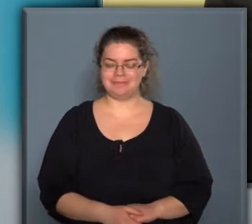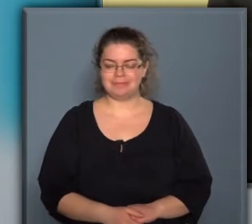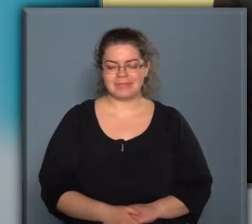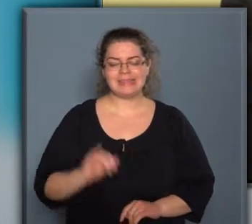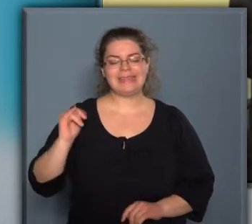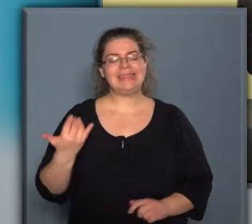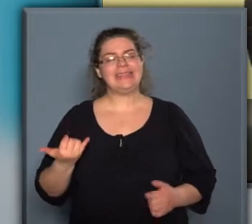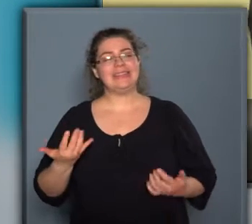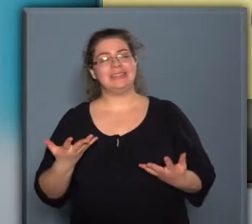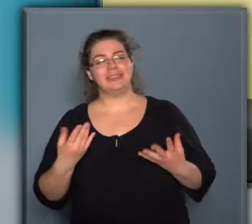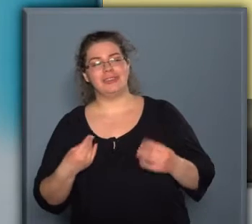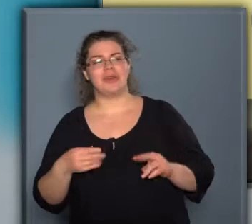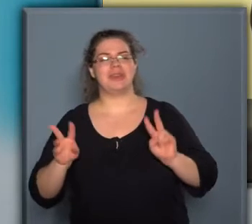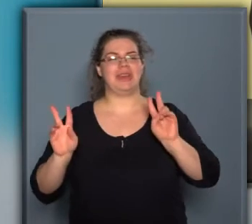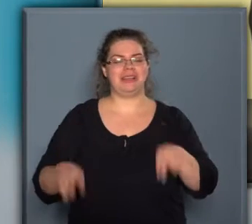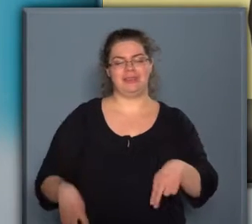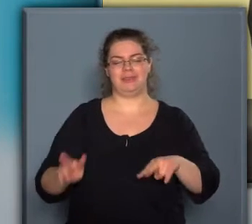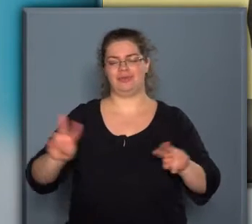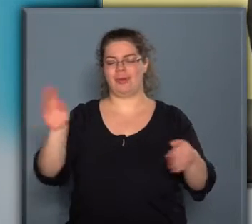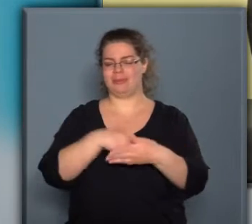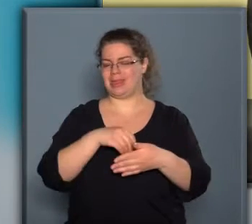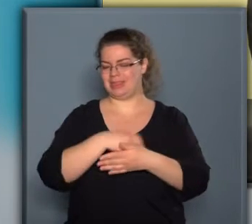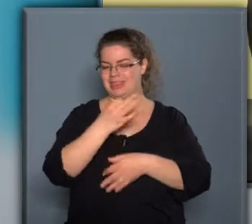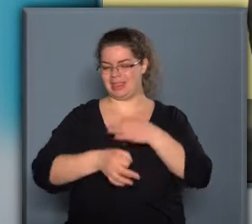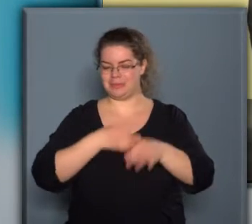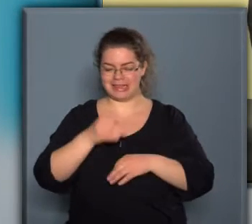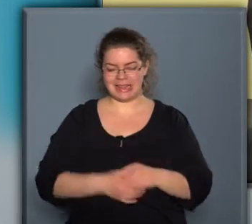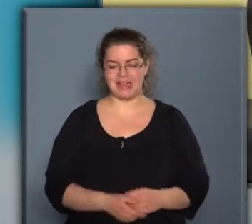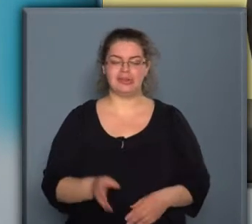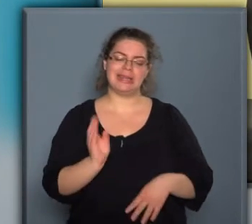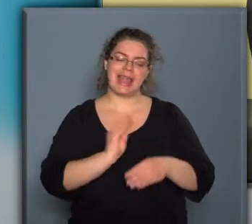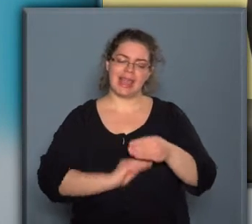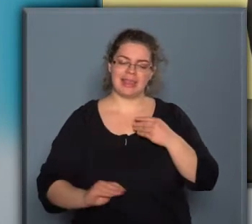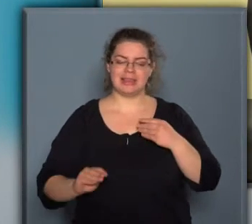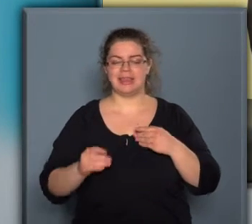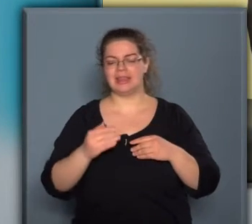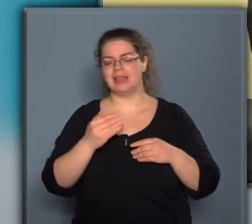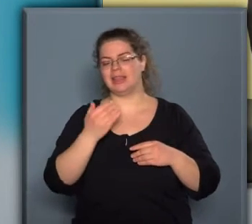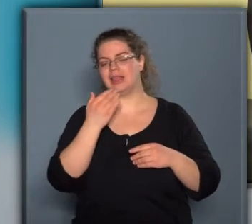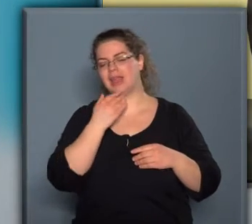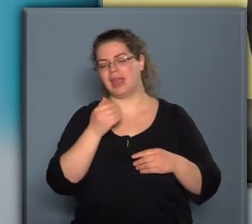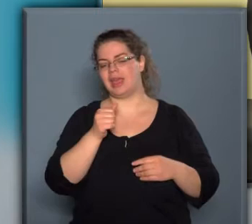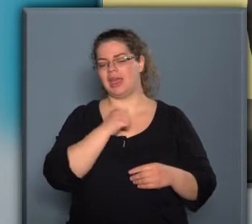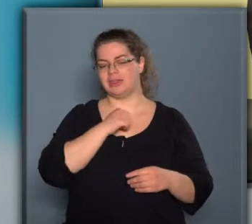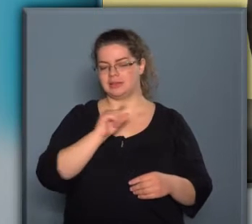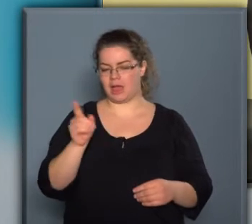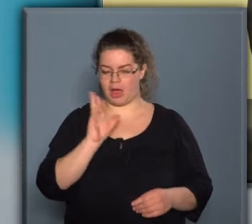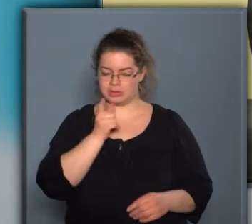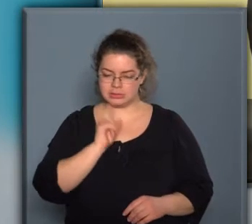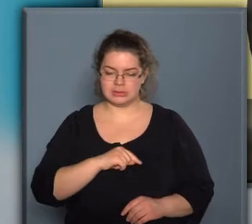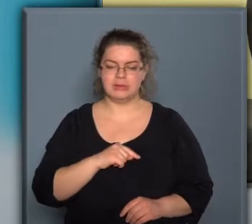Ugye nagyon sok relativizmus van ebben, természetesen azért exakt kategóriák vannak,